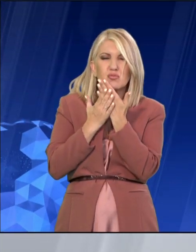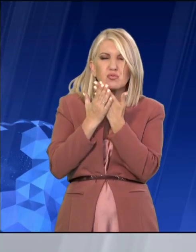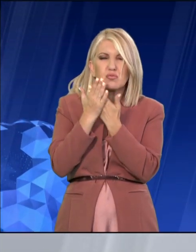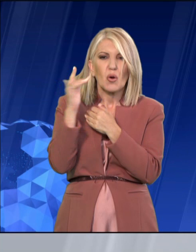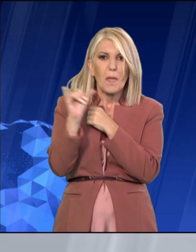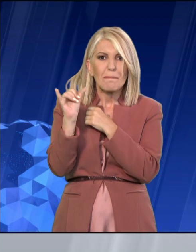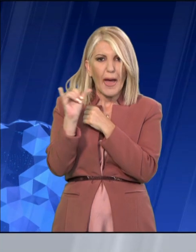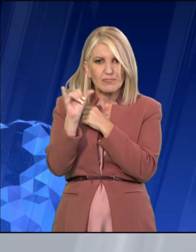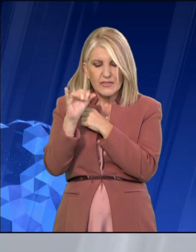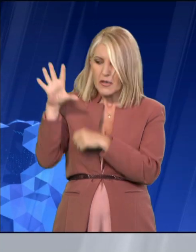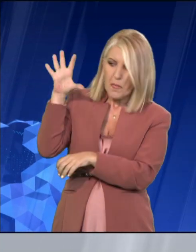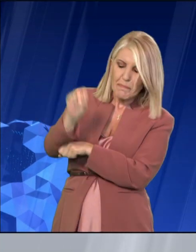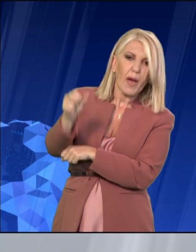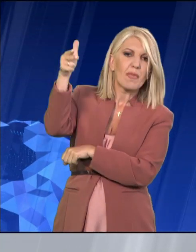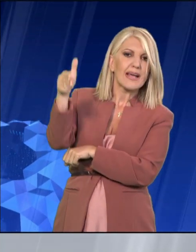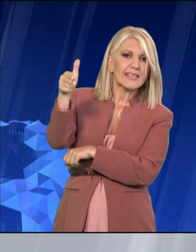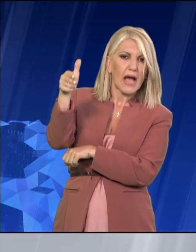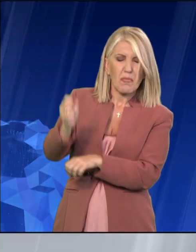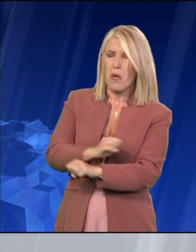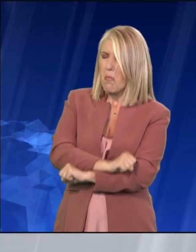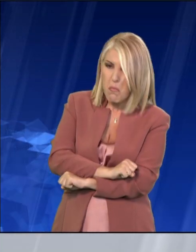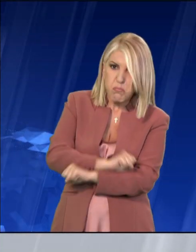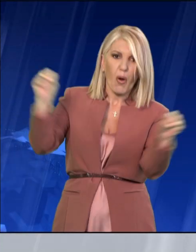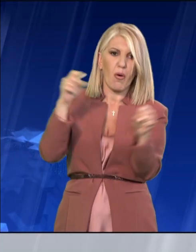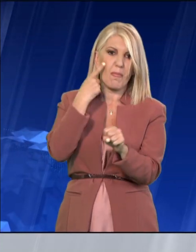πριν είχε προηγηθεί απειλητικό τηλεφώνημα στο 112.